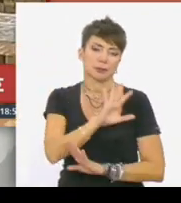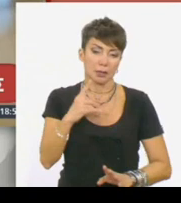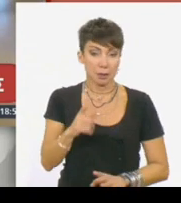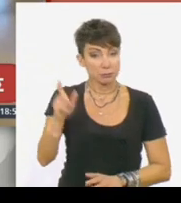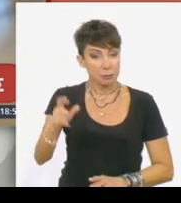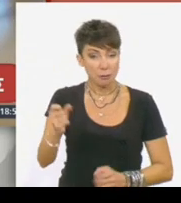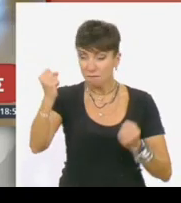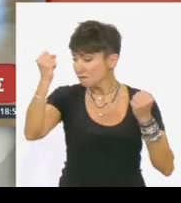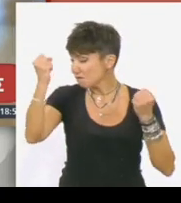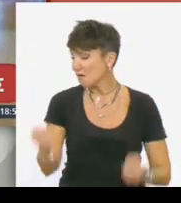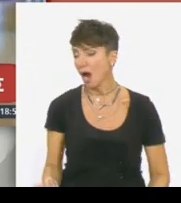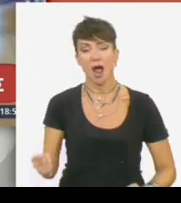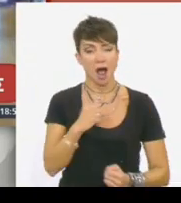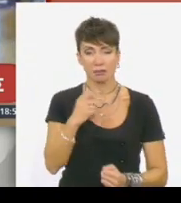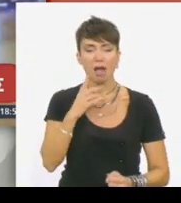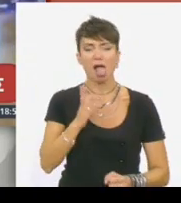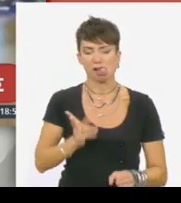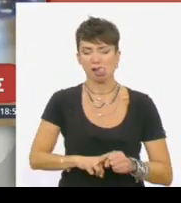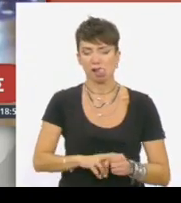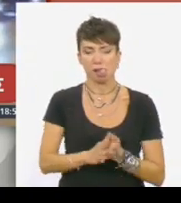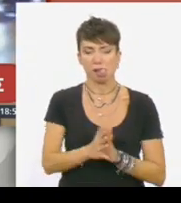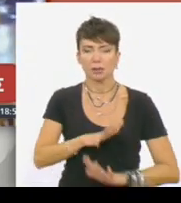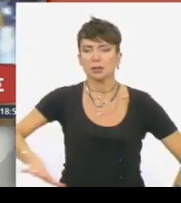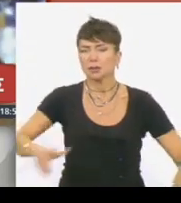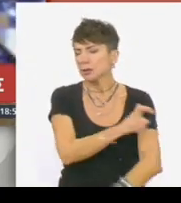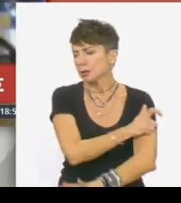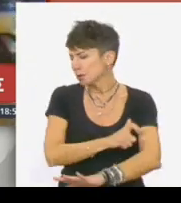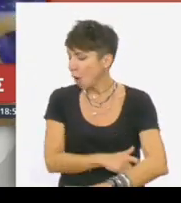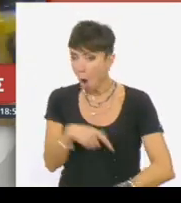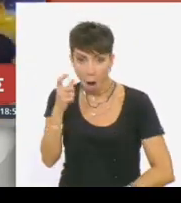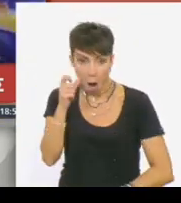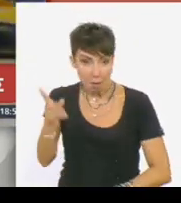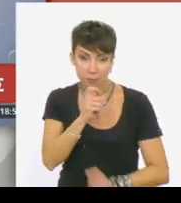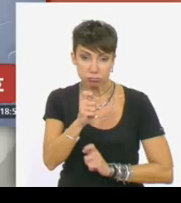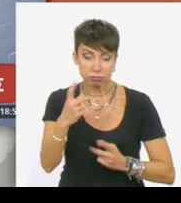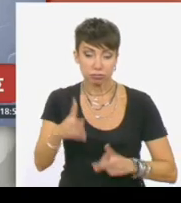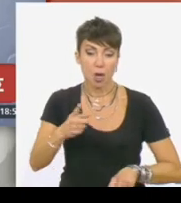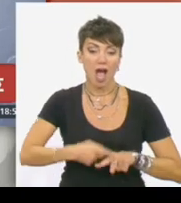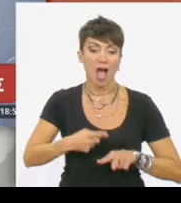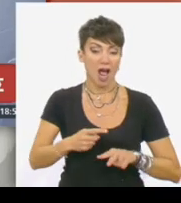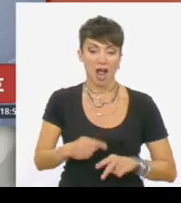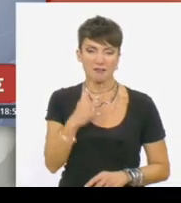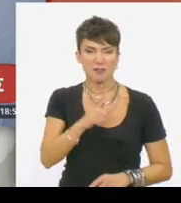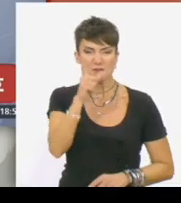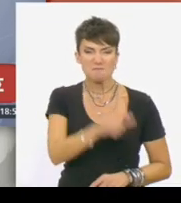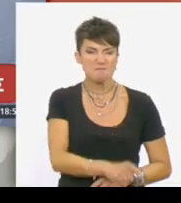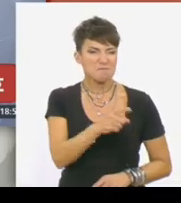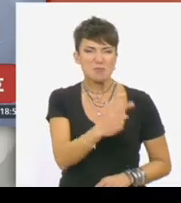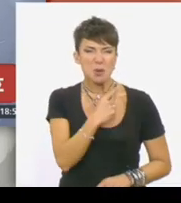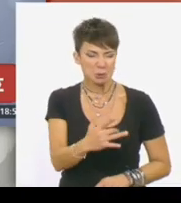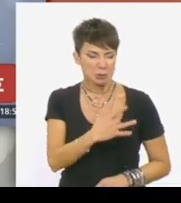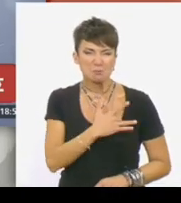κοπέλα ήταν βαριά χτυπημένη και υπέκυψε σκορπώντας θλίψη. Ο πατέρας της μιλάει στον Άλφα. Ένας ασυνείδητος οδηγός